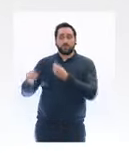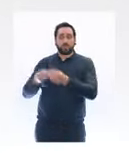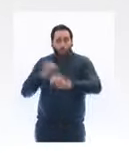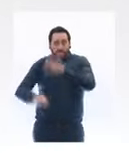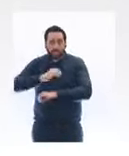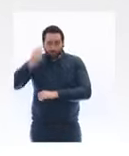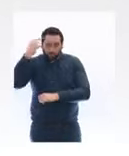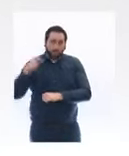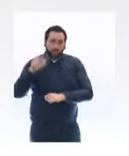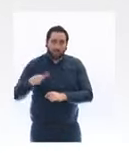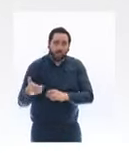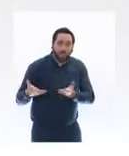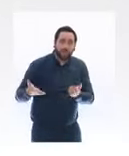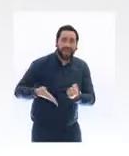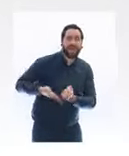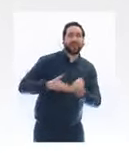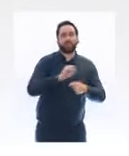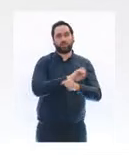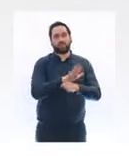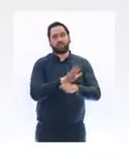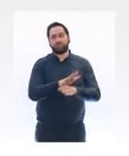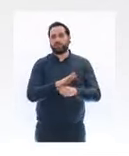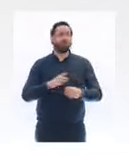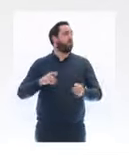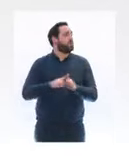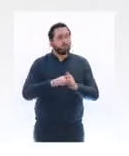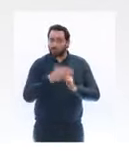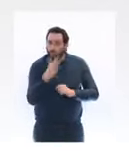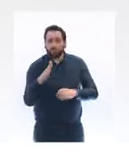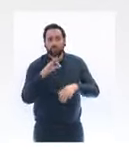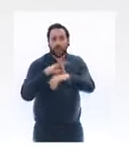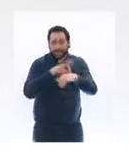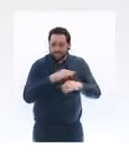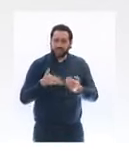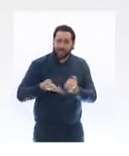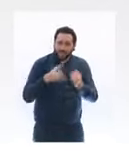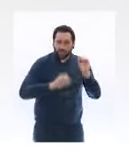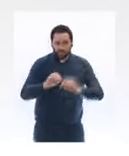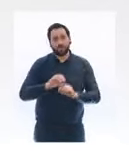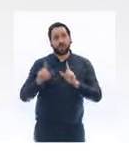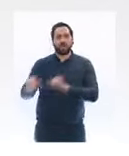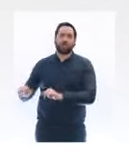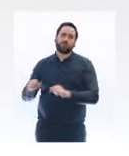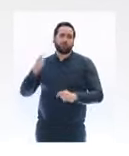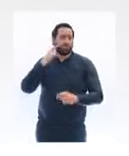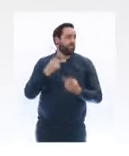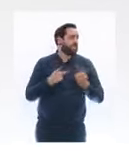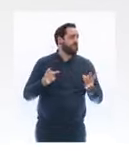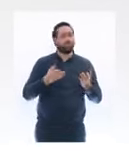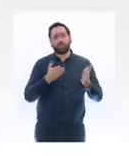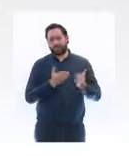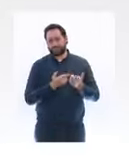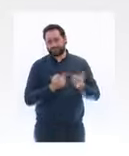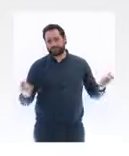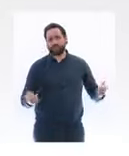la nature de ces études de santé qui sont une aide de tous les instants en ville comme à l'hôpital. Par ailleurs,